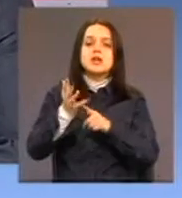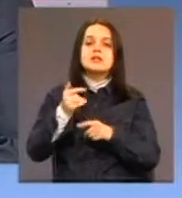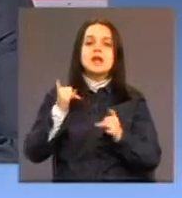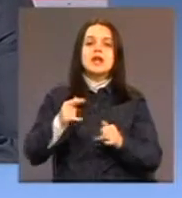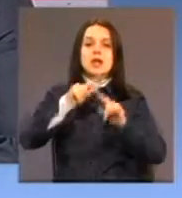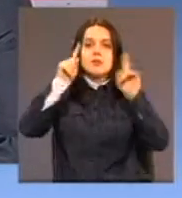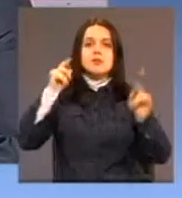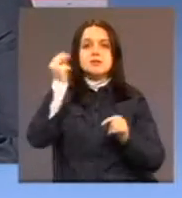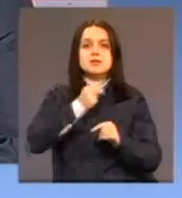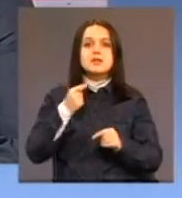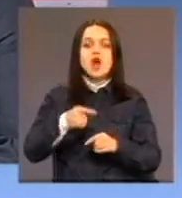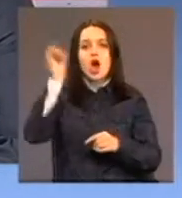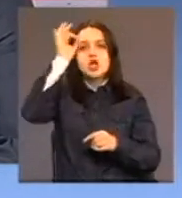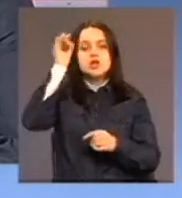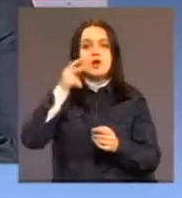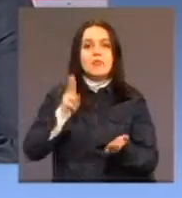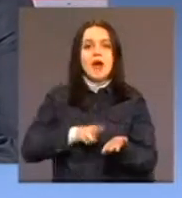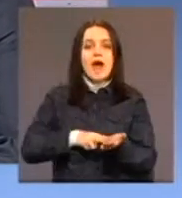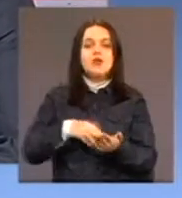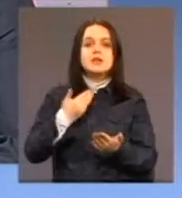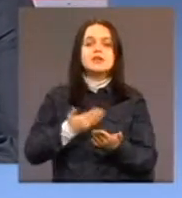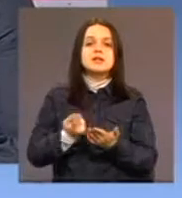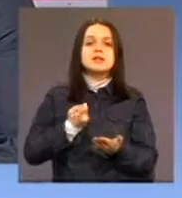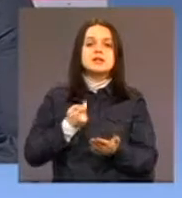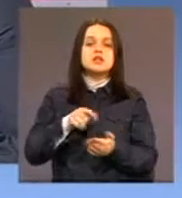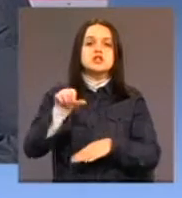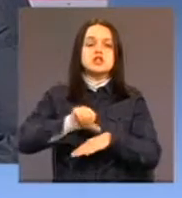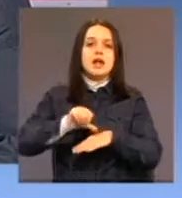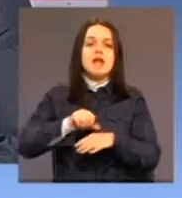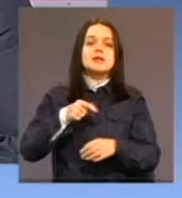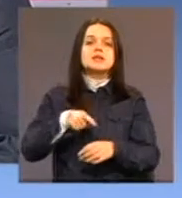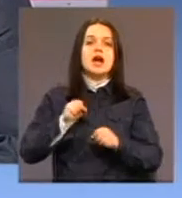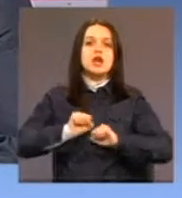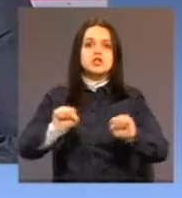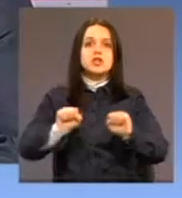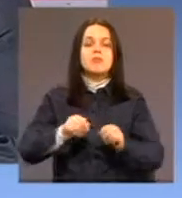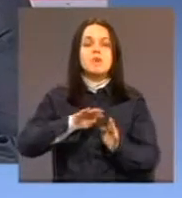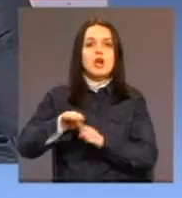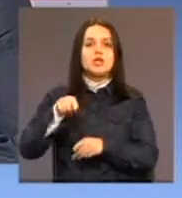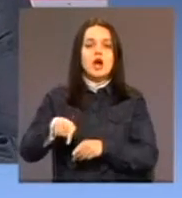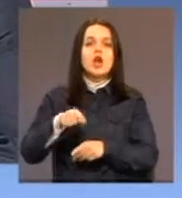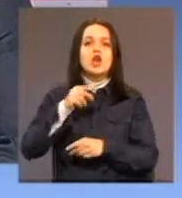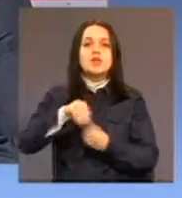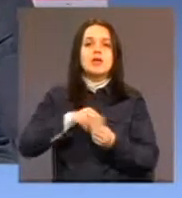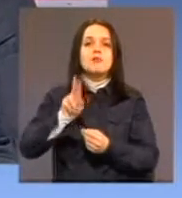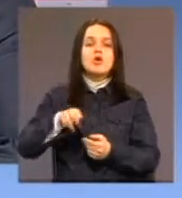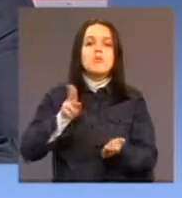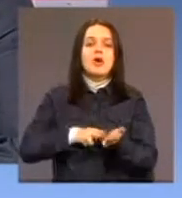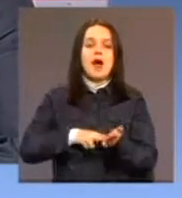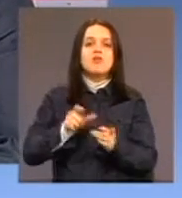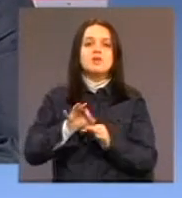Srpskoj osnovno pravo iz domena socijalne zaštite. Pored toga, roditelji imaju pravo da svoju djecu imaju blizu sebe, bez obzira na